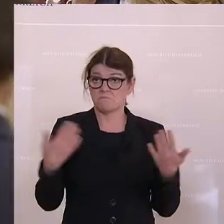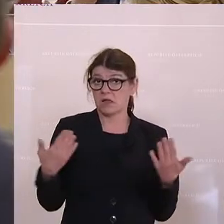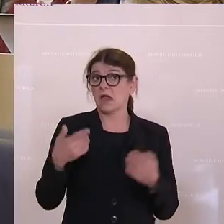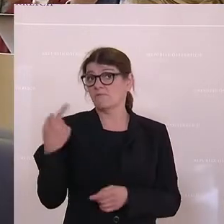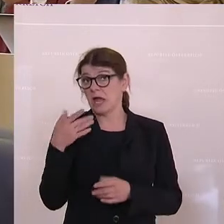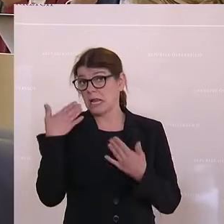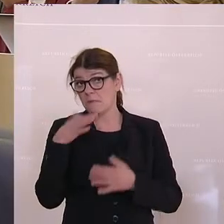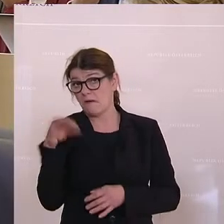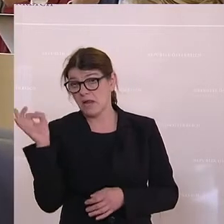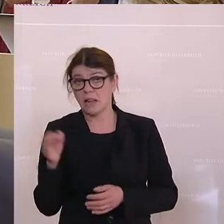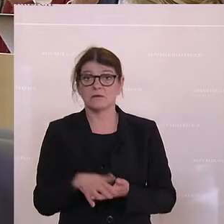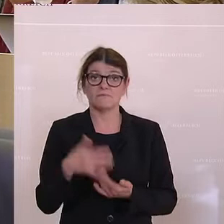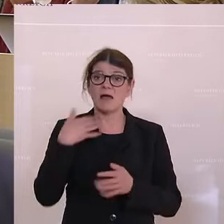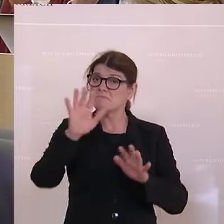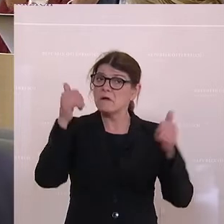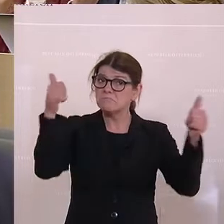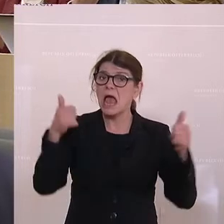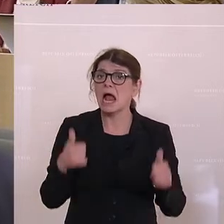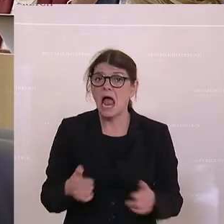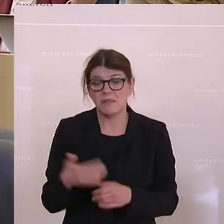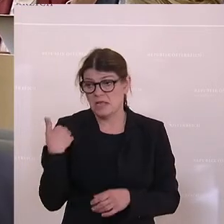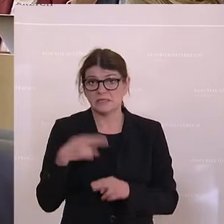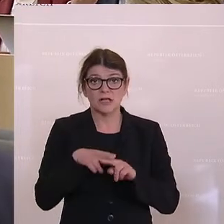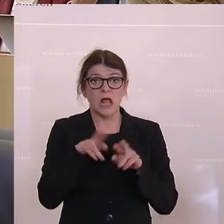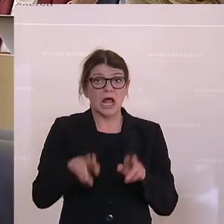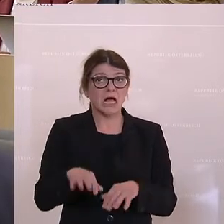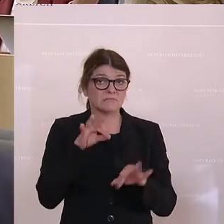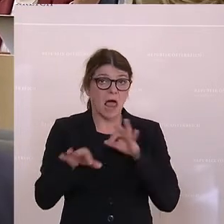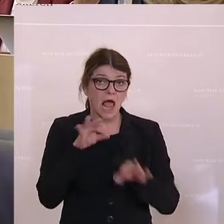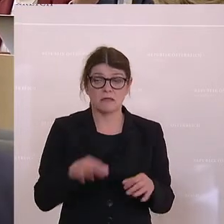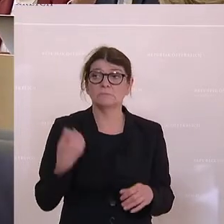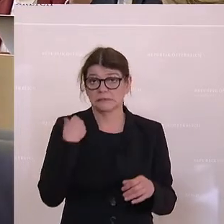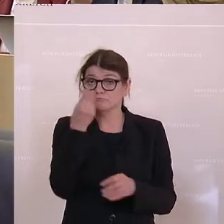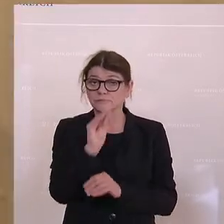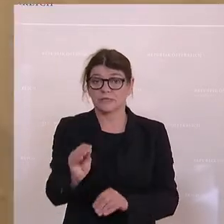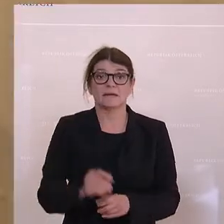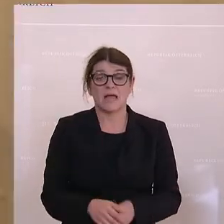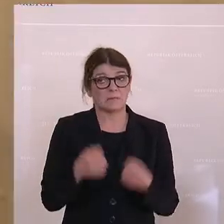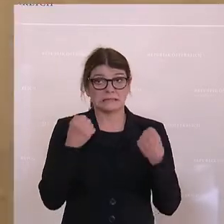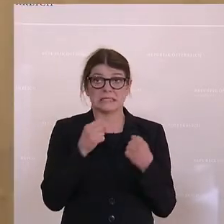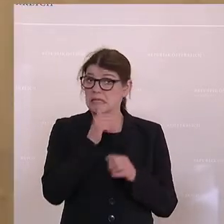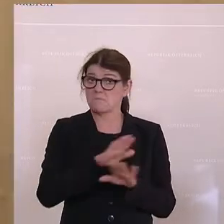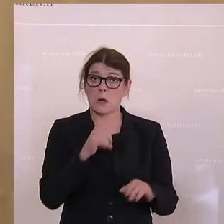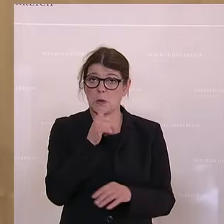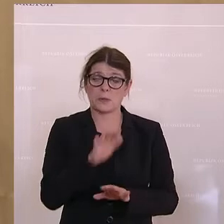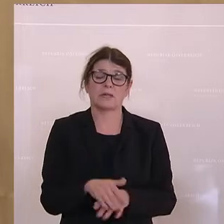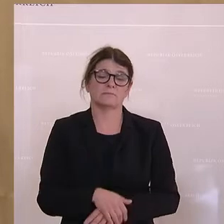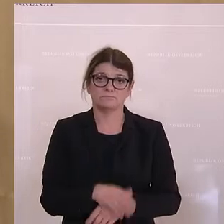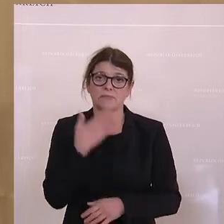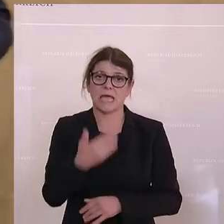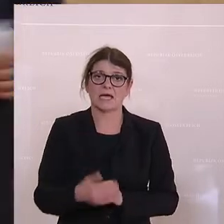das Klima wählen, waren eure Plakate bei der letzten Nationalratswahl, ich kann euch sagen, sicher nicht mehr die Grünen. Danke.